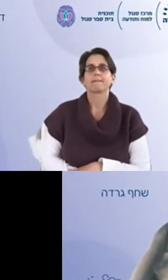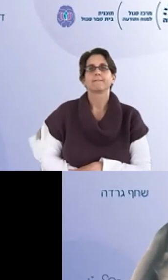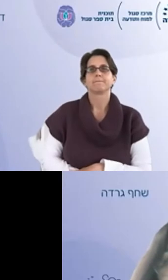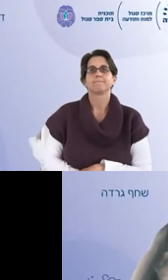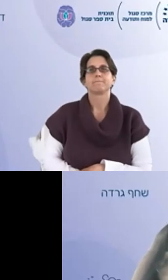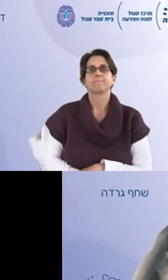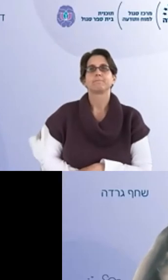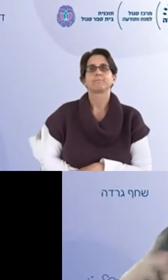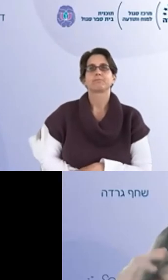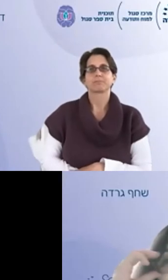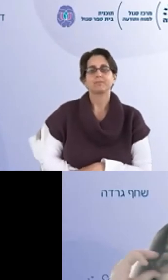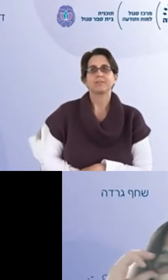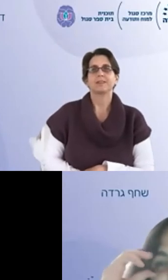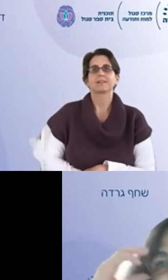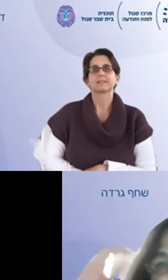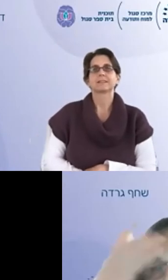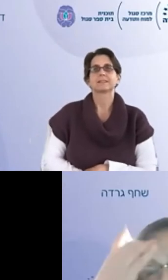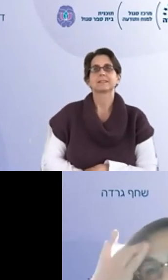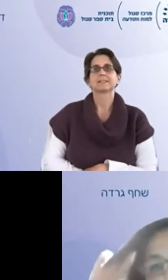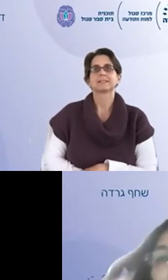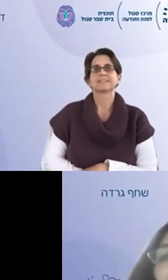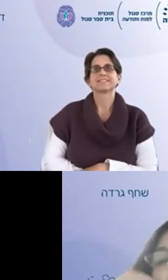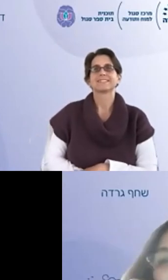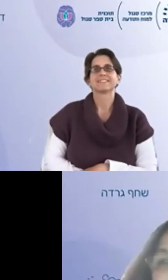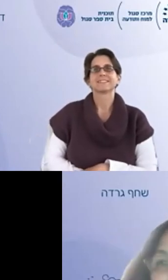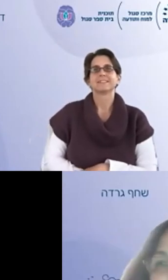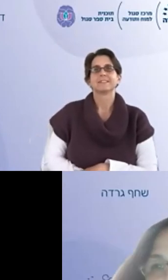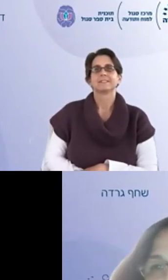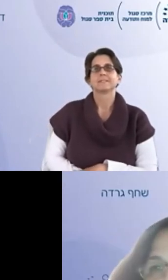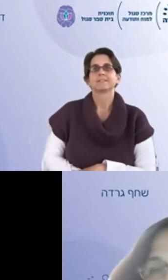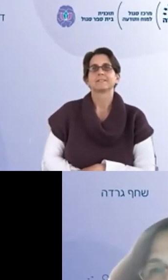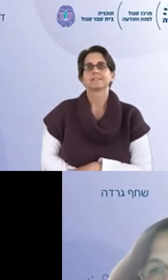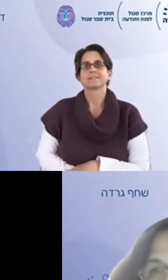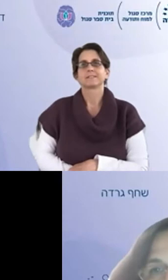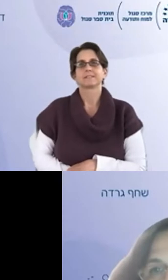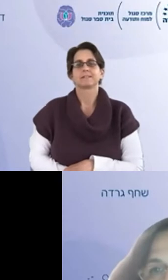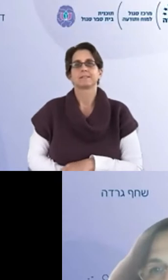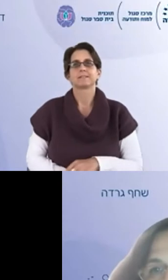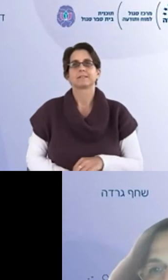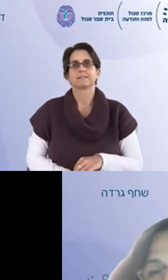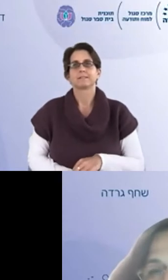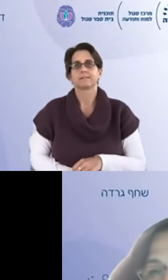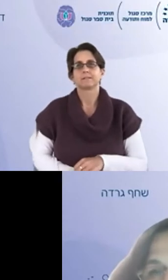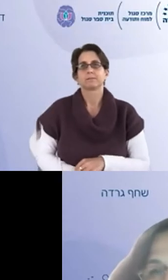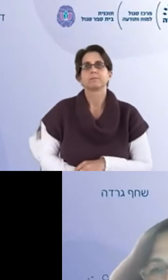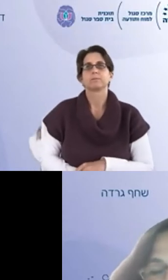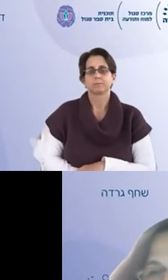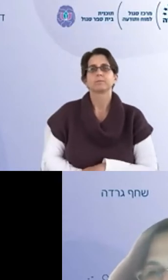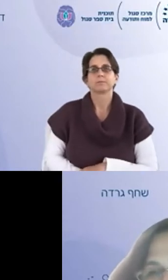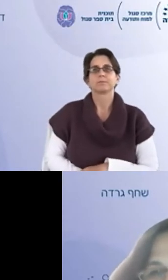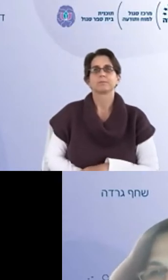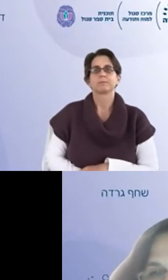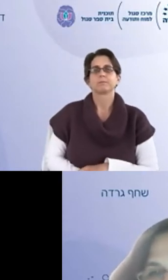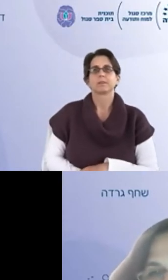להתייחס יותר לפן האישי ועל מסכת חמצן האישית יש לי באמת הרבה מה להגיד על המיינד פונלס ועל השנתם המרתקות של